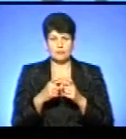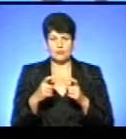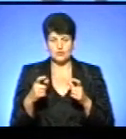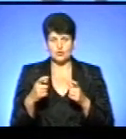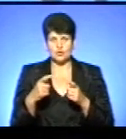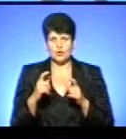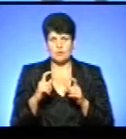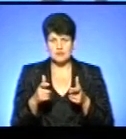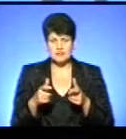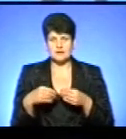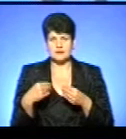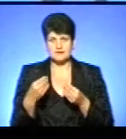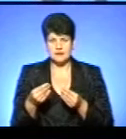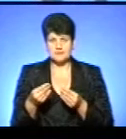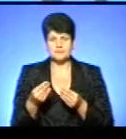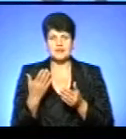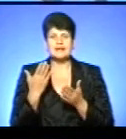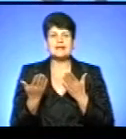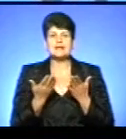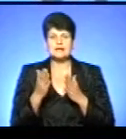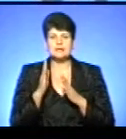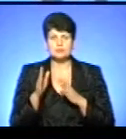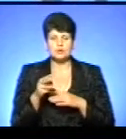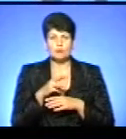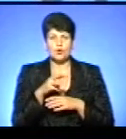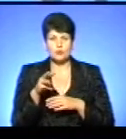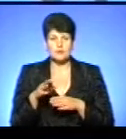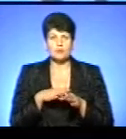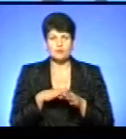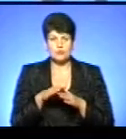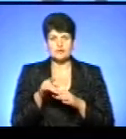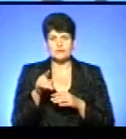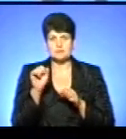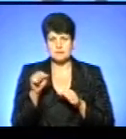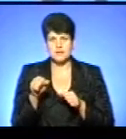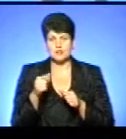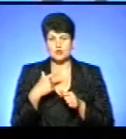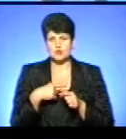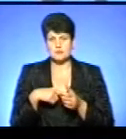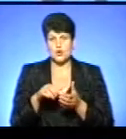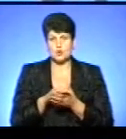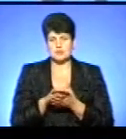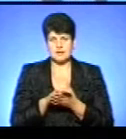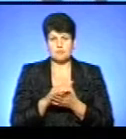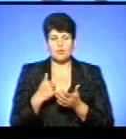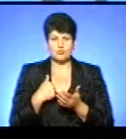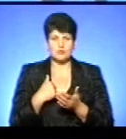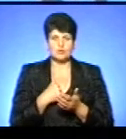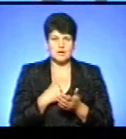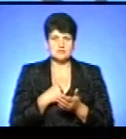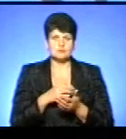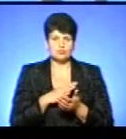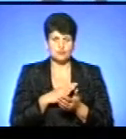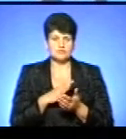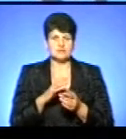Результатів від препарату, який ми будемо кропити повністю, щоб він собі міг там ознакомитися. Ми мали вже перед тим